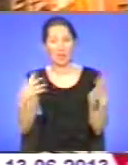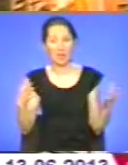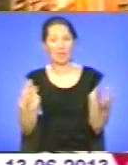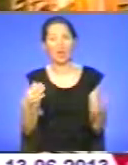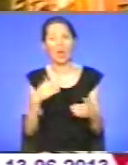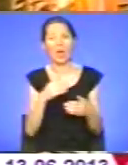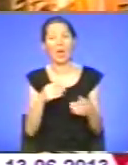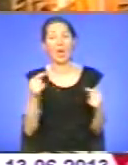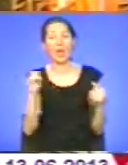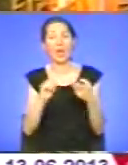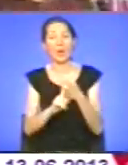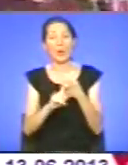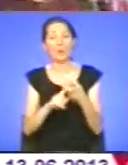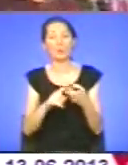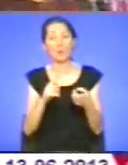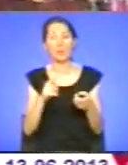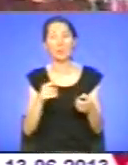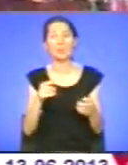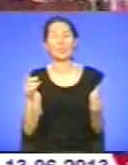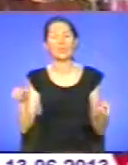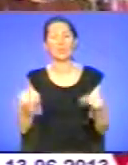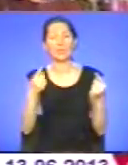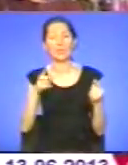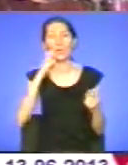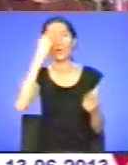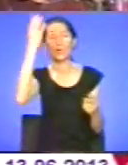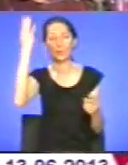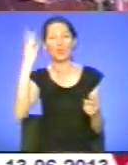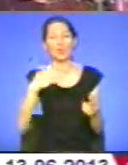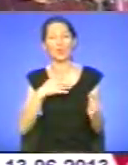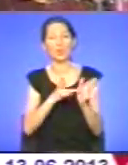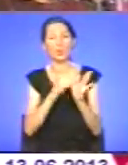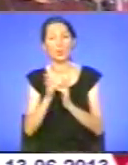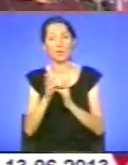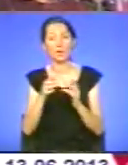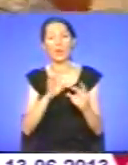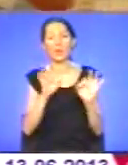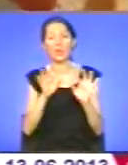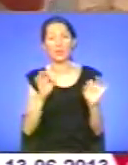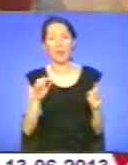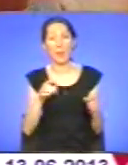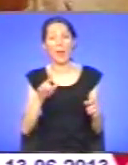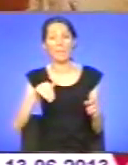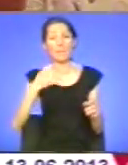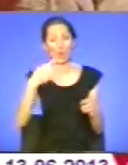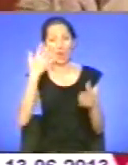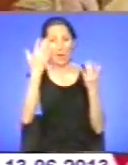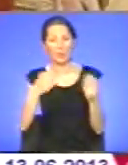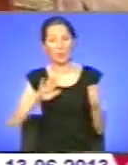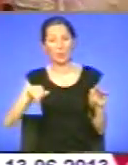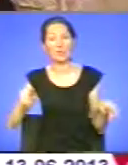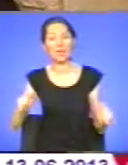Воскресінням Господа нашого Ісуса Христа. За переказом, через срок днів після Воскресіння Ісус Христос останнє вився апостолом,